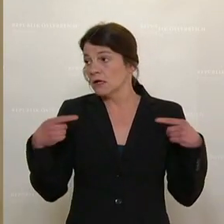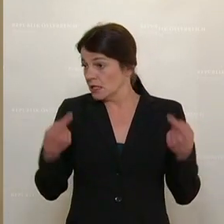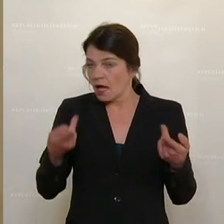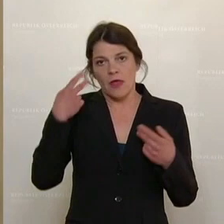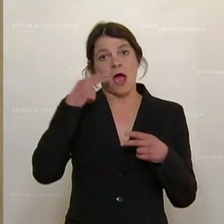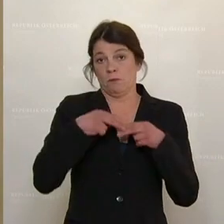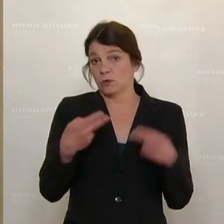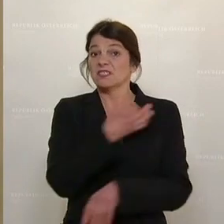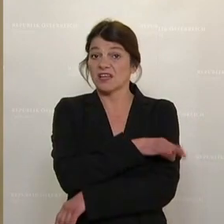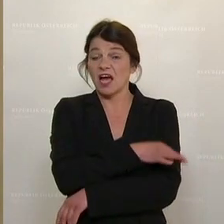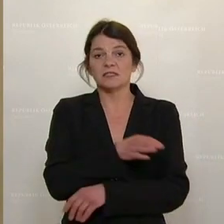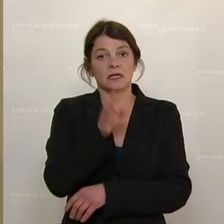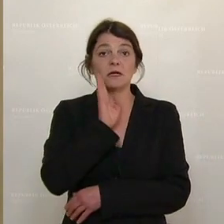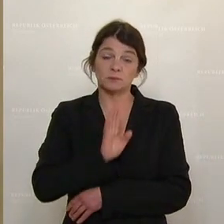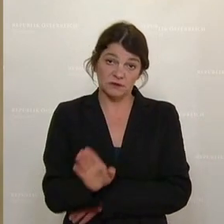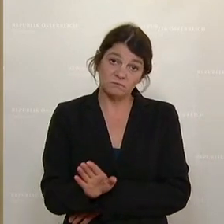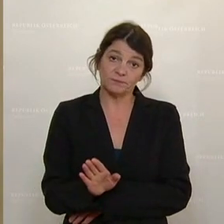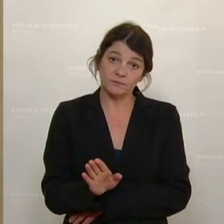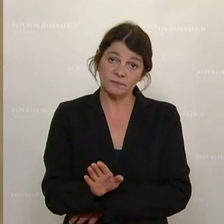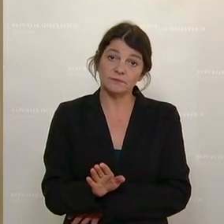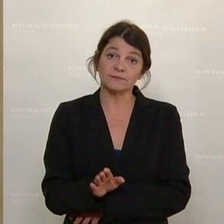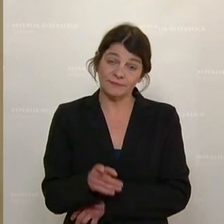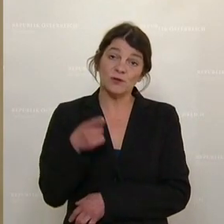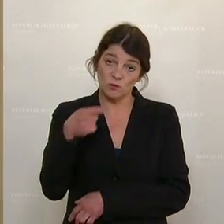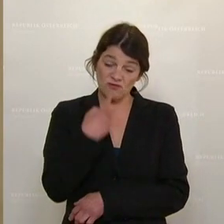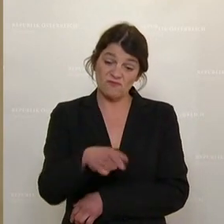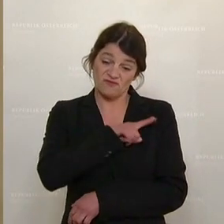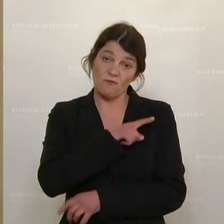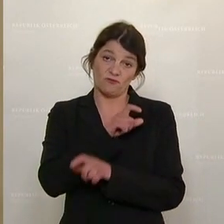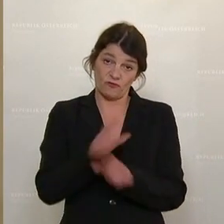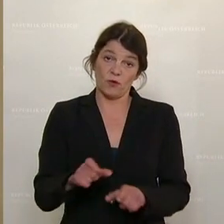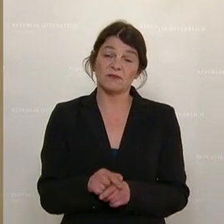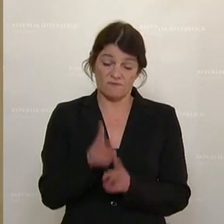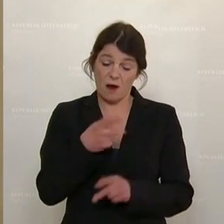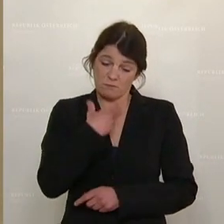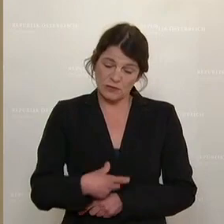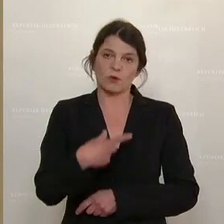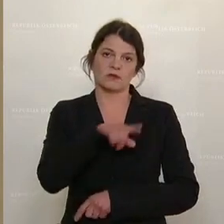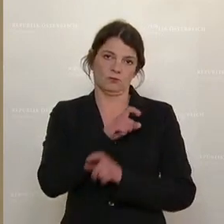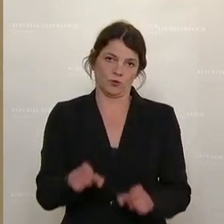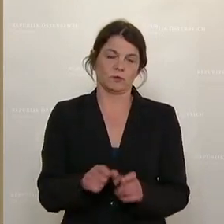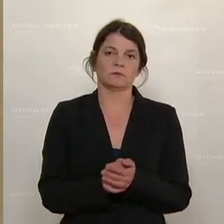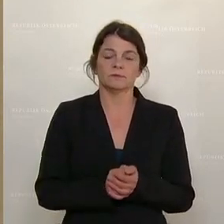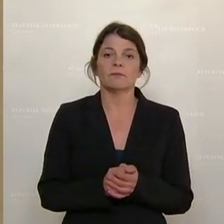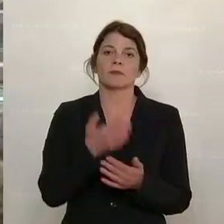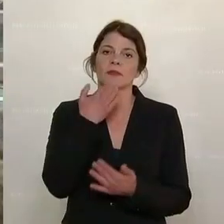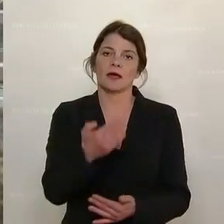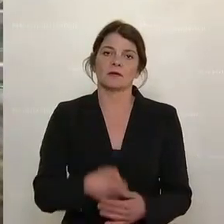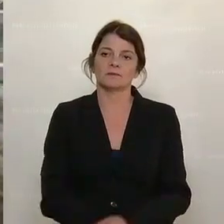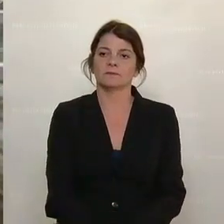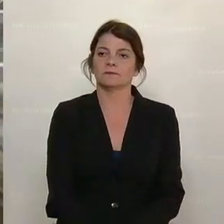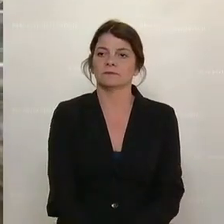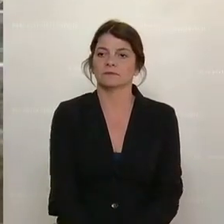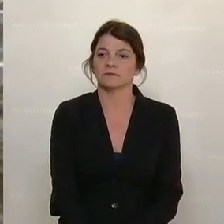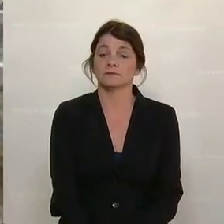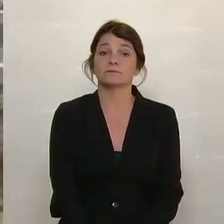Bundeskanzler, sollten Sie sich auch das umhängen. Und zwar ganz persönlich. Danke. Peter Wurm von der FPÖ wundert